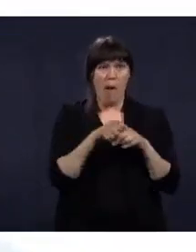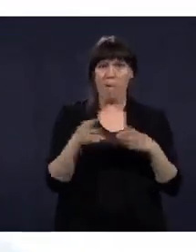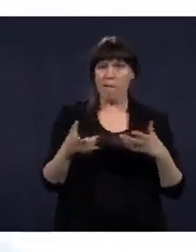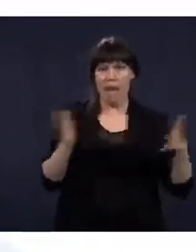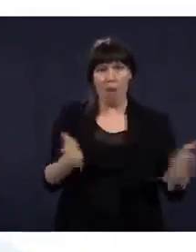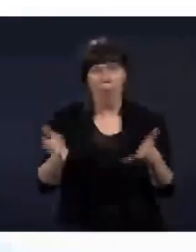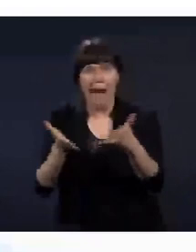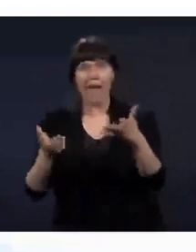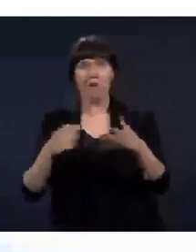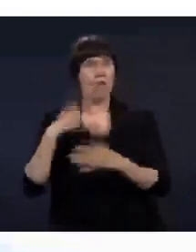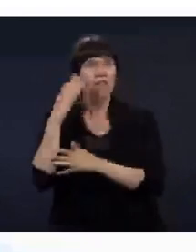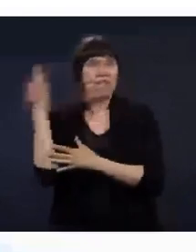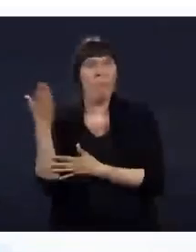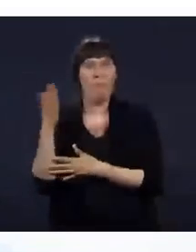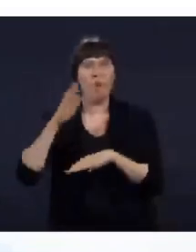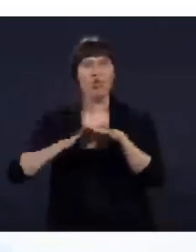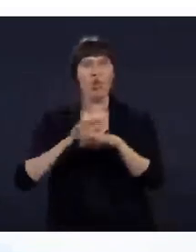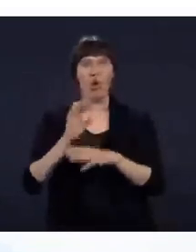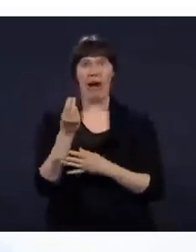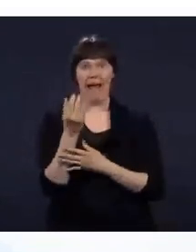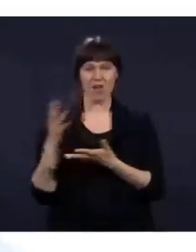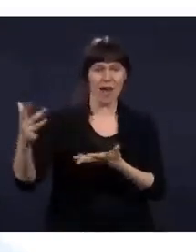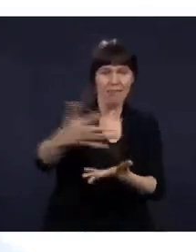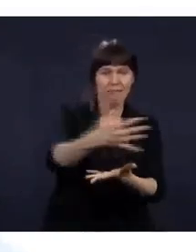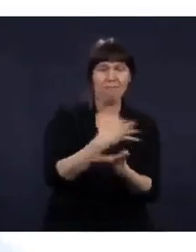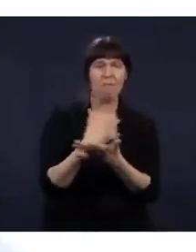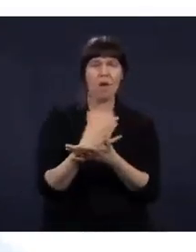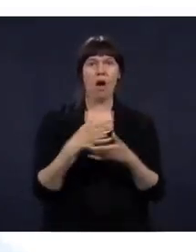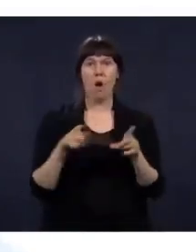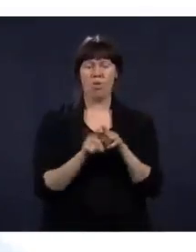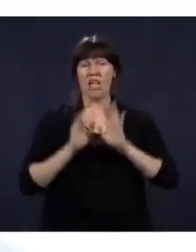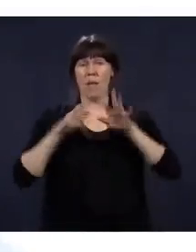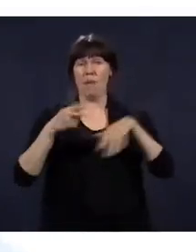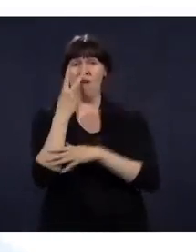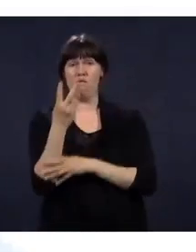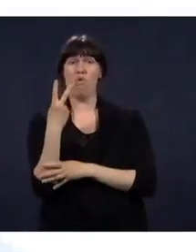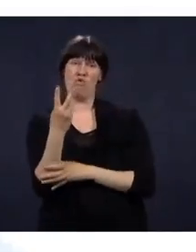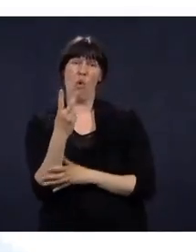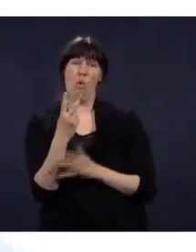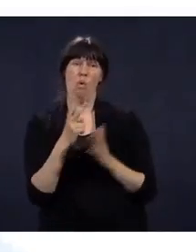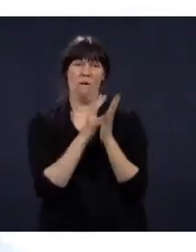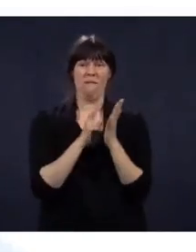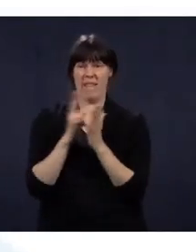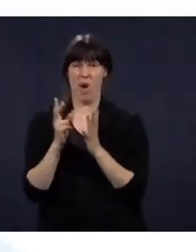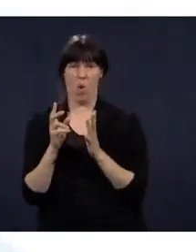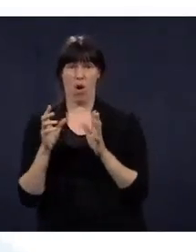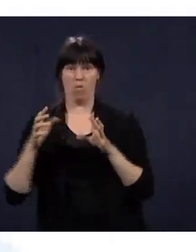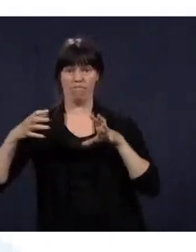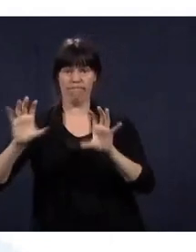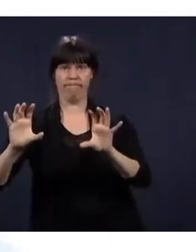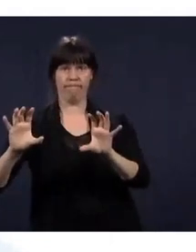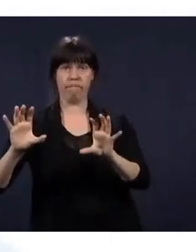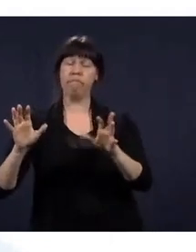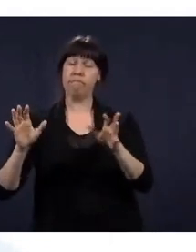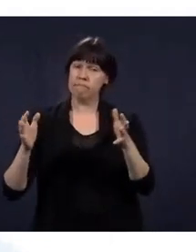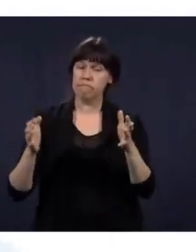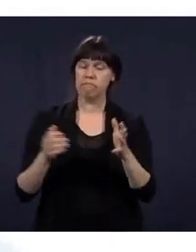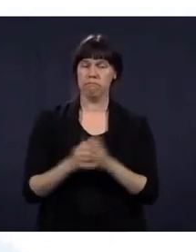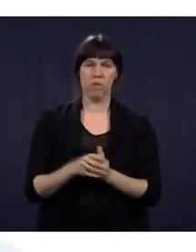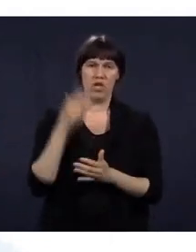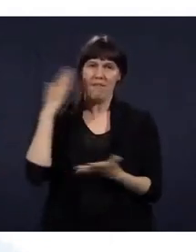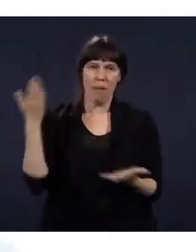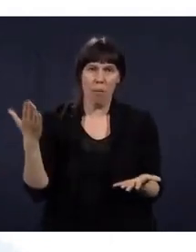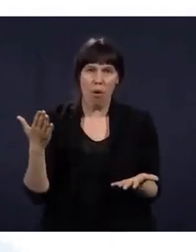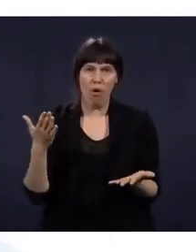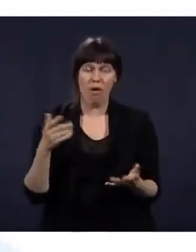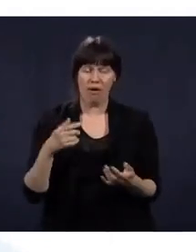-financement avec ce que j'ai vu par après, les deux vidéos côte à côte. Donc, moi, je peux vous dire qu'à chaque nuit, à deux